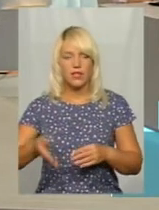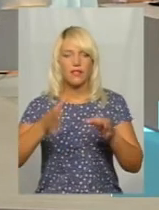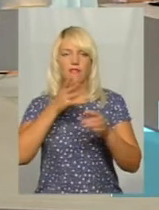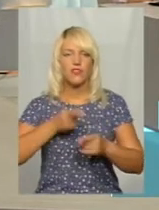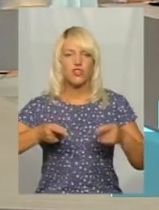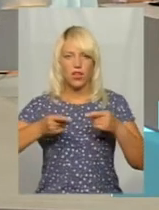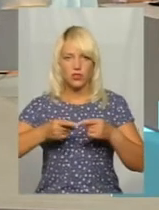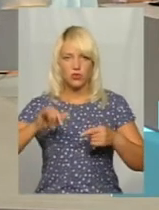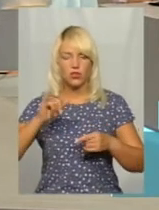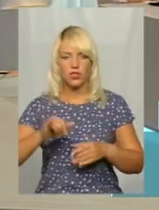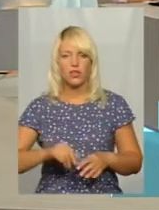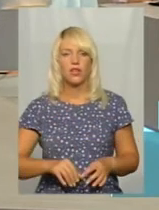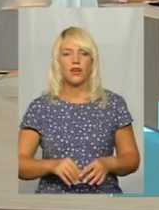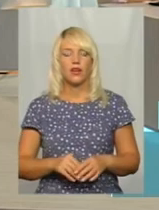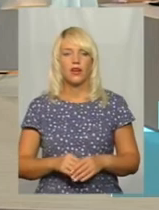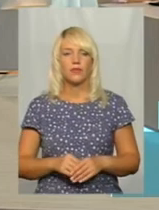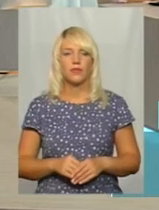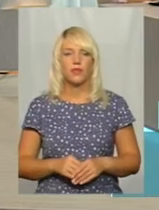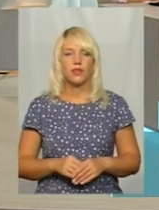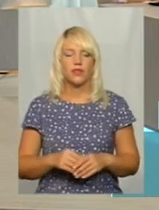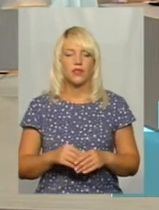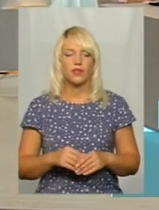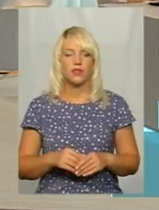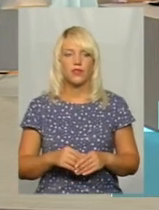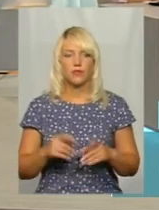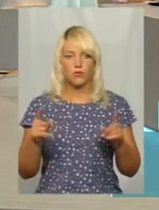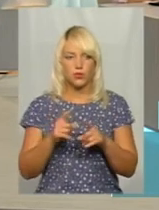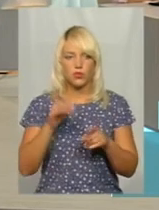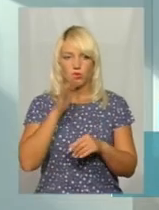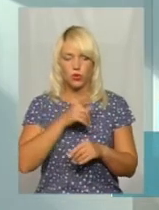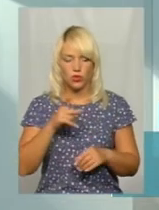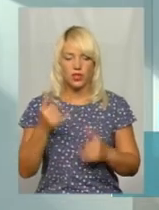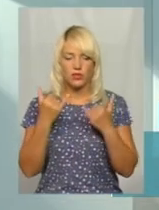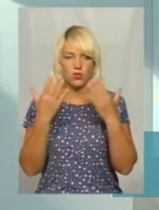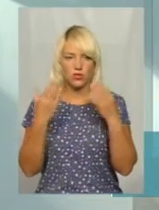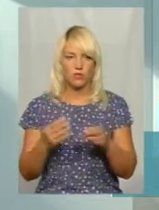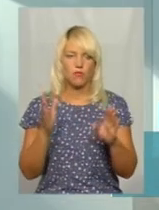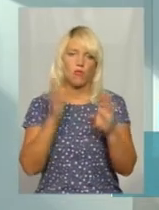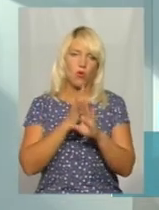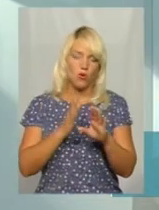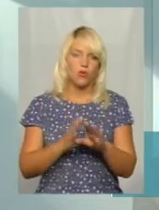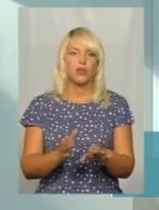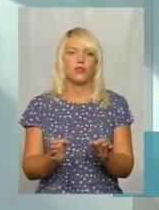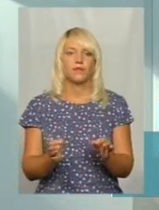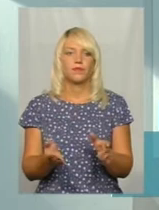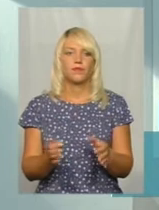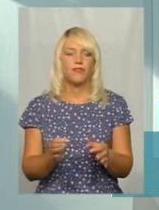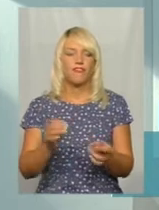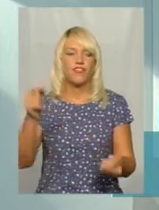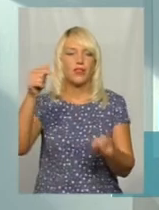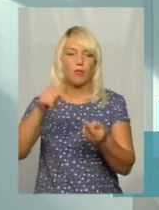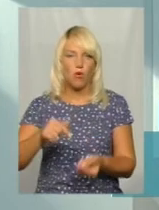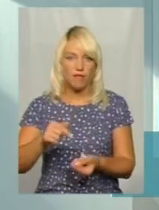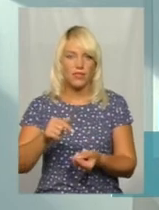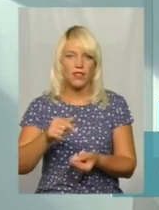в оптимальні строки. На сьогоднішній день погода цілком відповідає